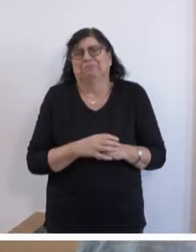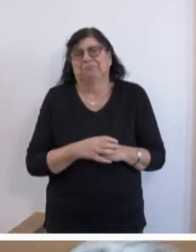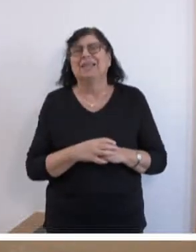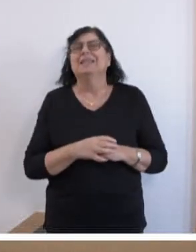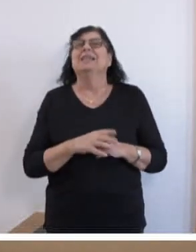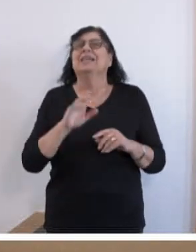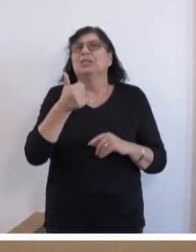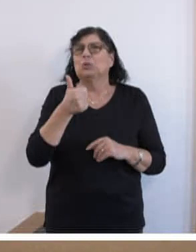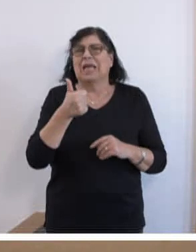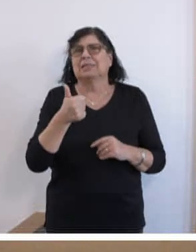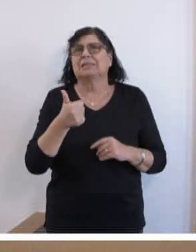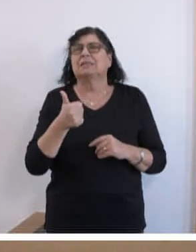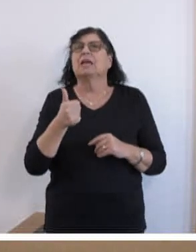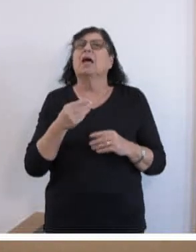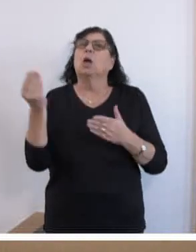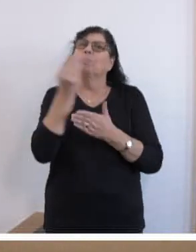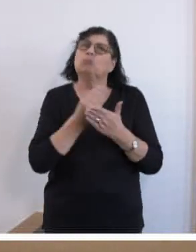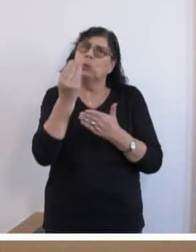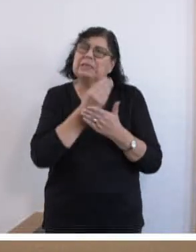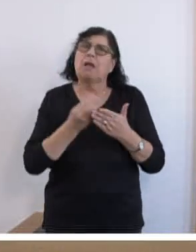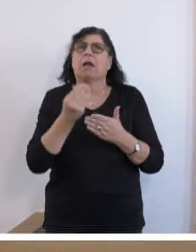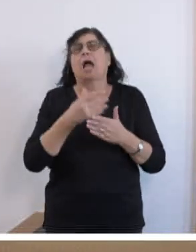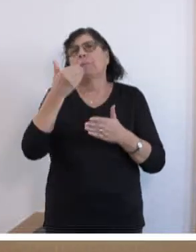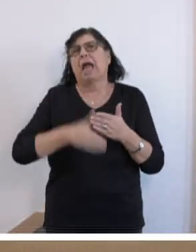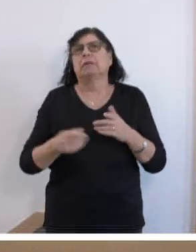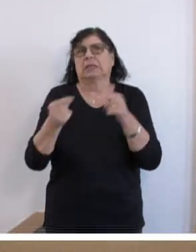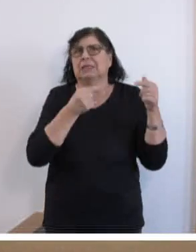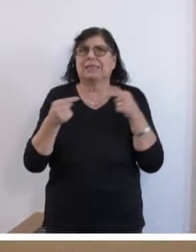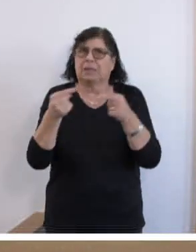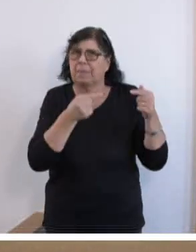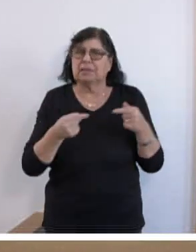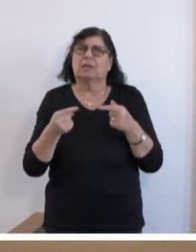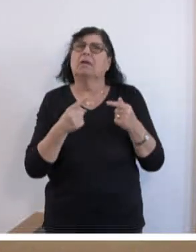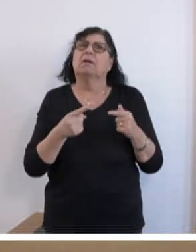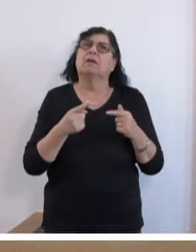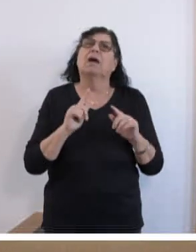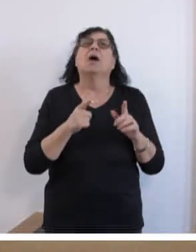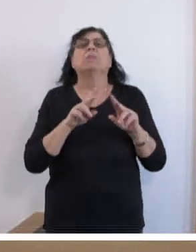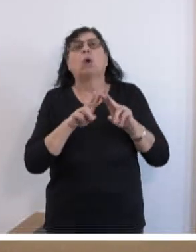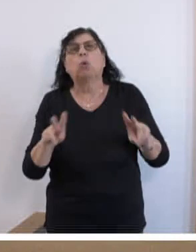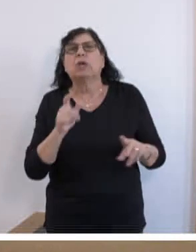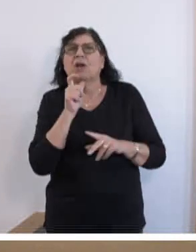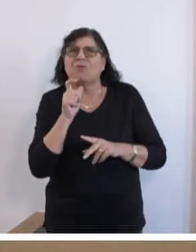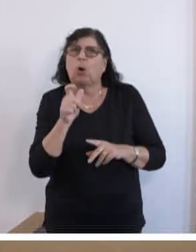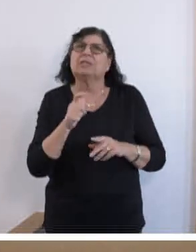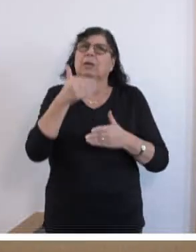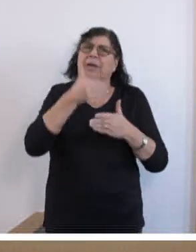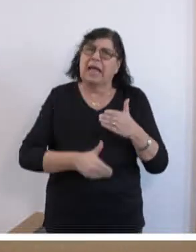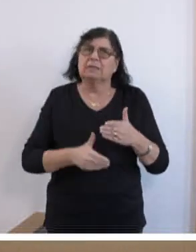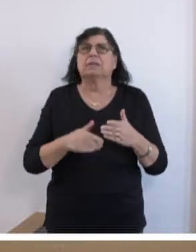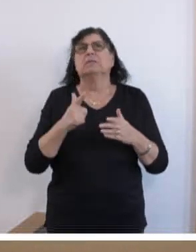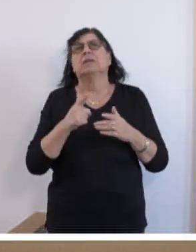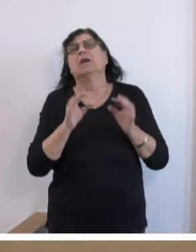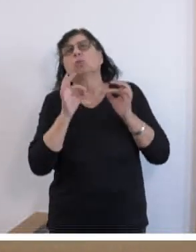Zunächst einmal das Muster, am Schluss eine Debatte dann sozusagen mit wohlfeilen, ruhigen Worten zu beenden, ohne konkrete